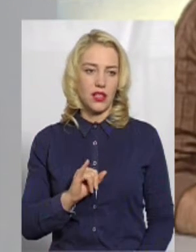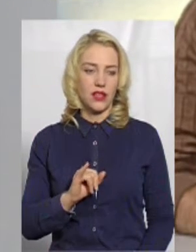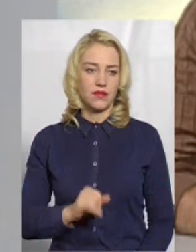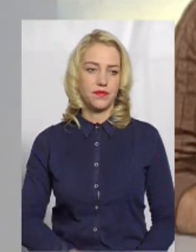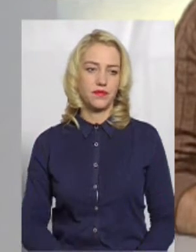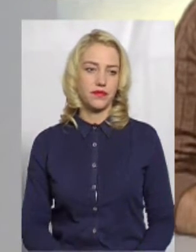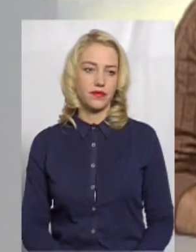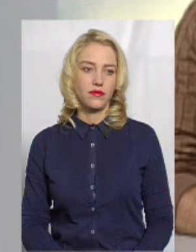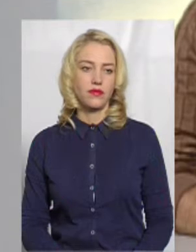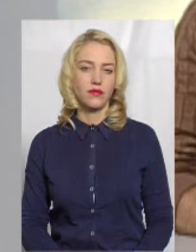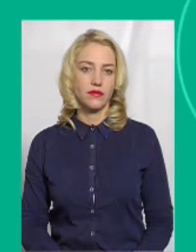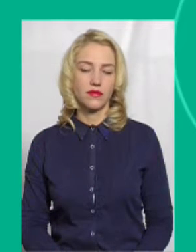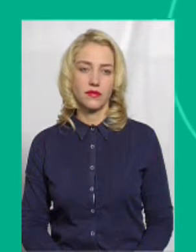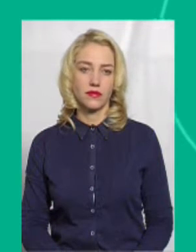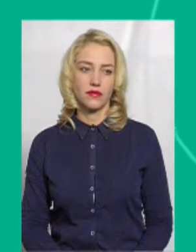Діани Колесник.